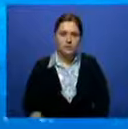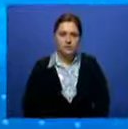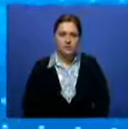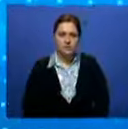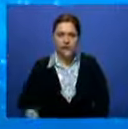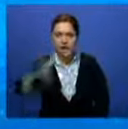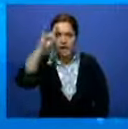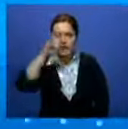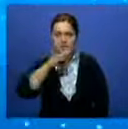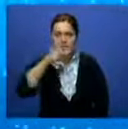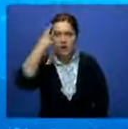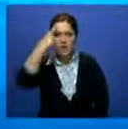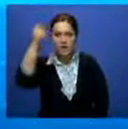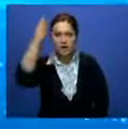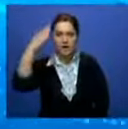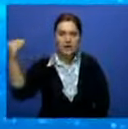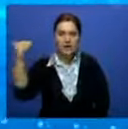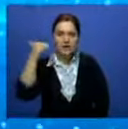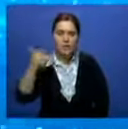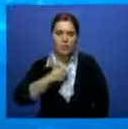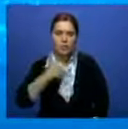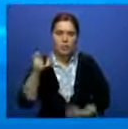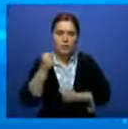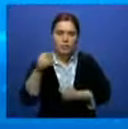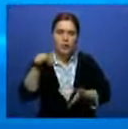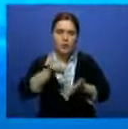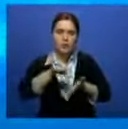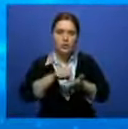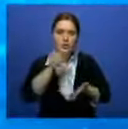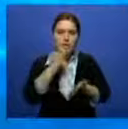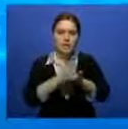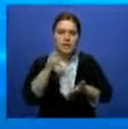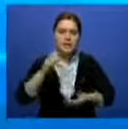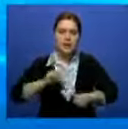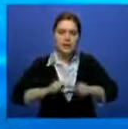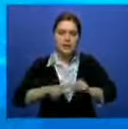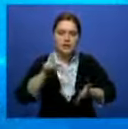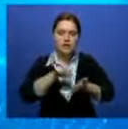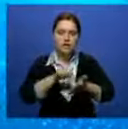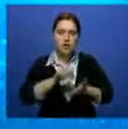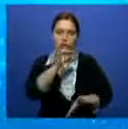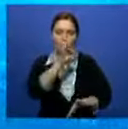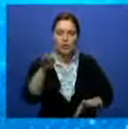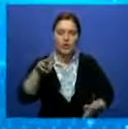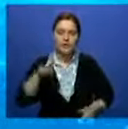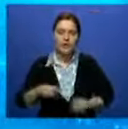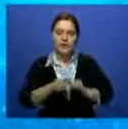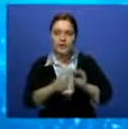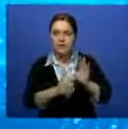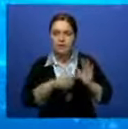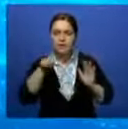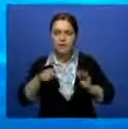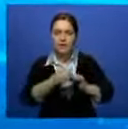Казахстан обратился с просьбой к Вьетнаму поддержать кандидатуру нашей страны на пост непостоянного члена Совета Безопасности ООН на 2017